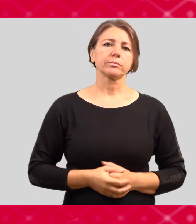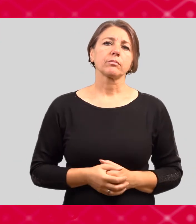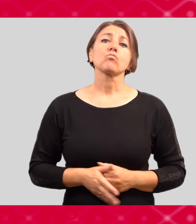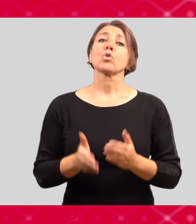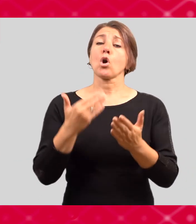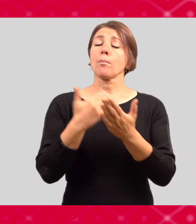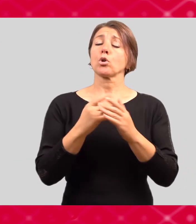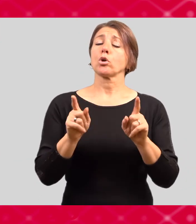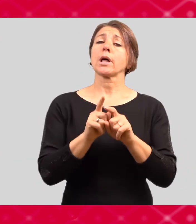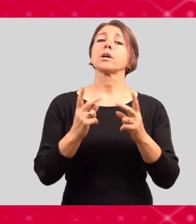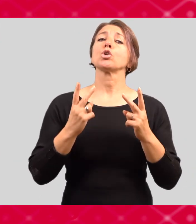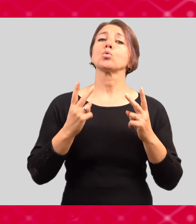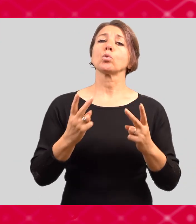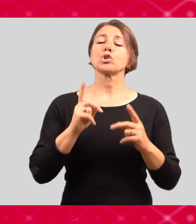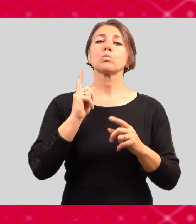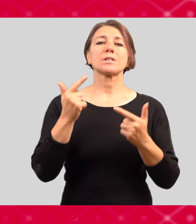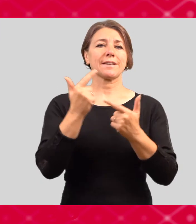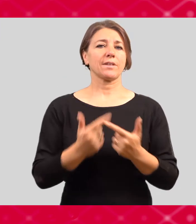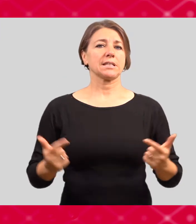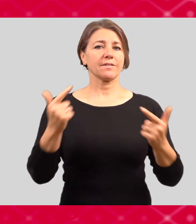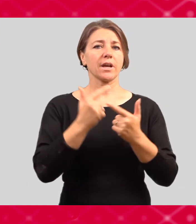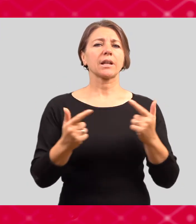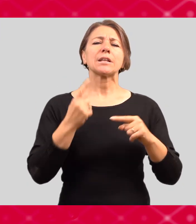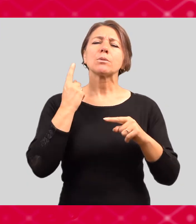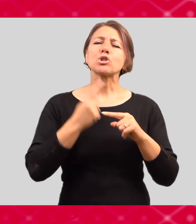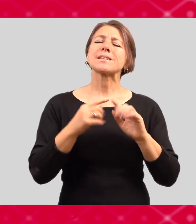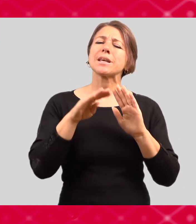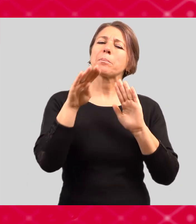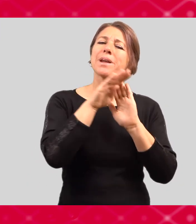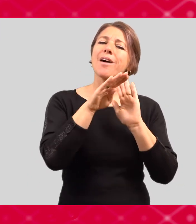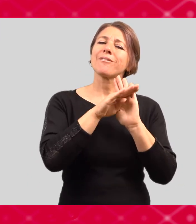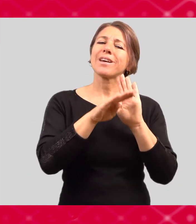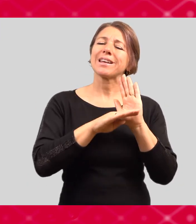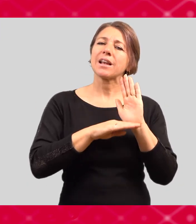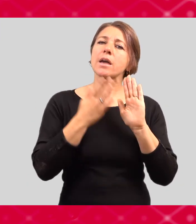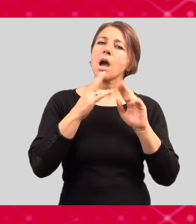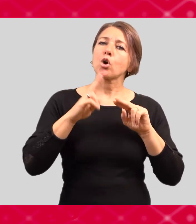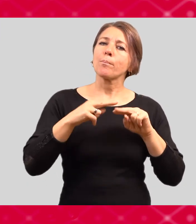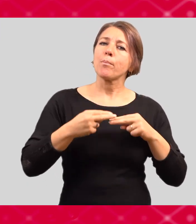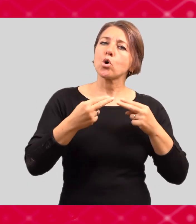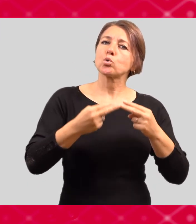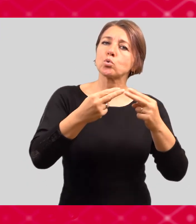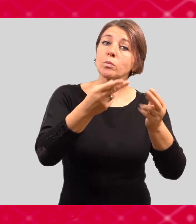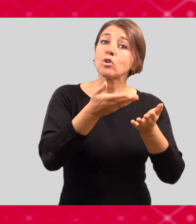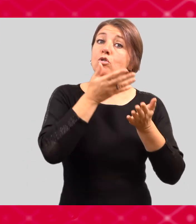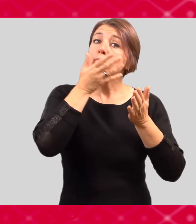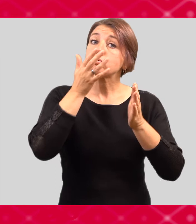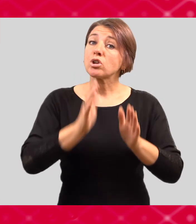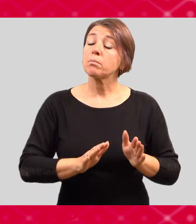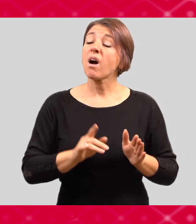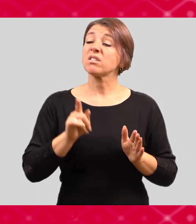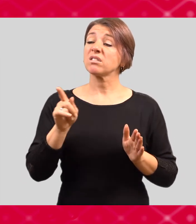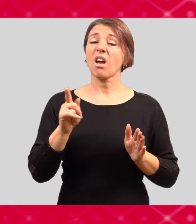Vůbec celá prevence, celé toto preventivní opatření vychází z dlouhodobého záměru a vize Univerzity Karlovy. To znamená